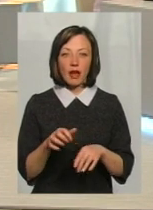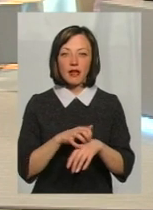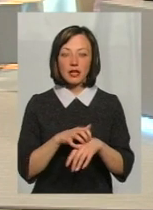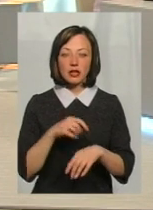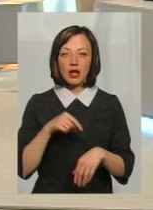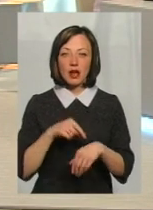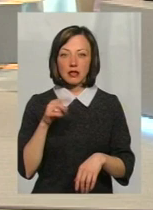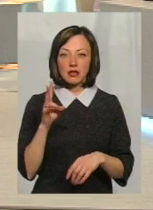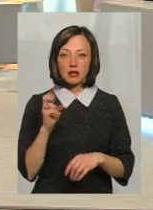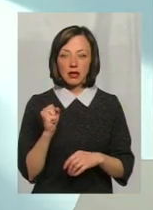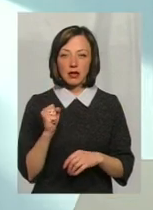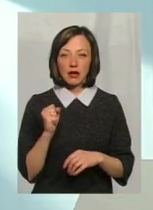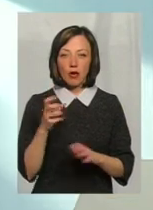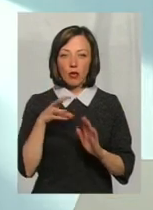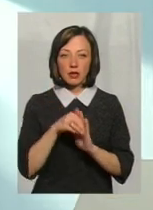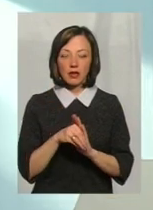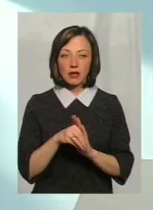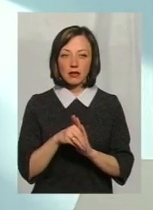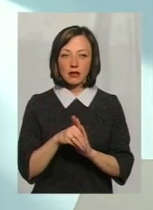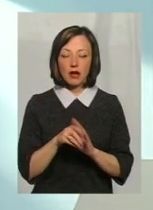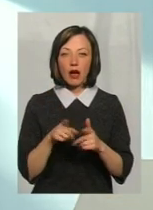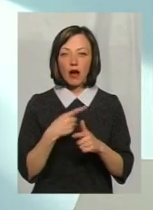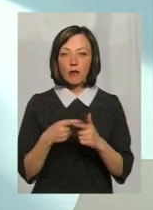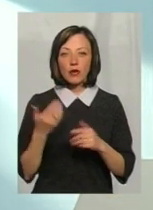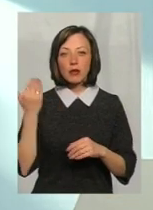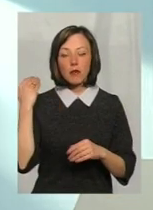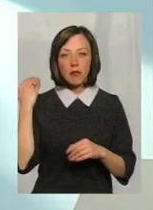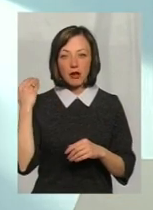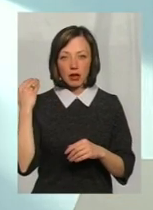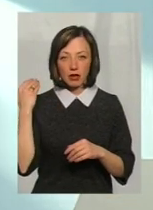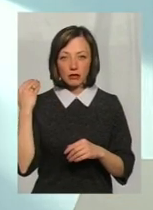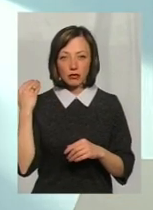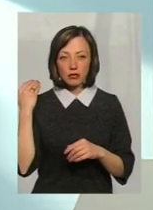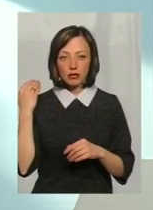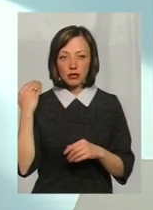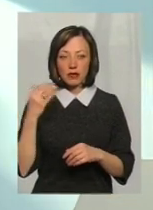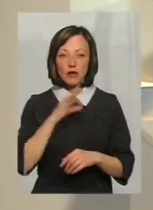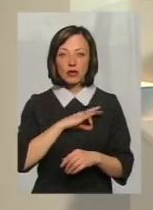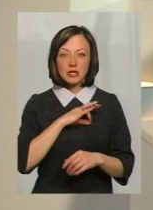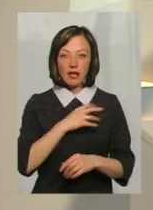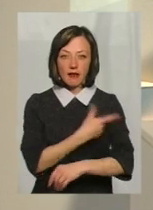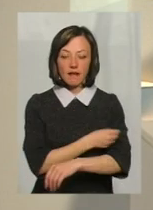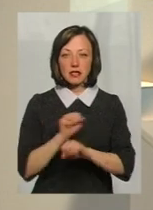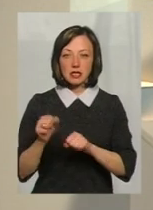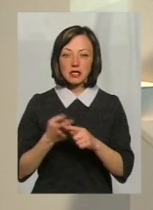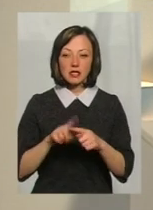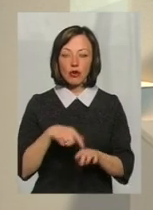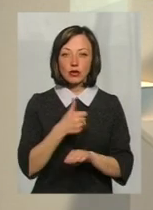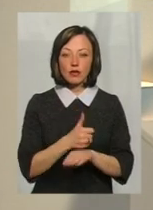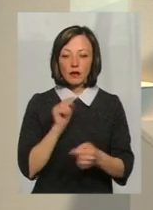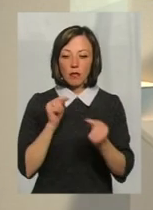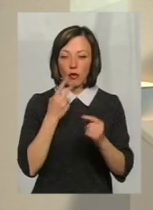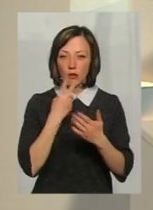реакція на компоненти вакцини або на попереднє використання вакцини. Оце основні такі